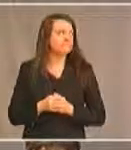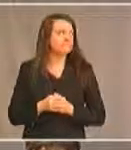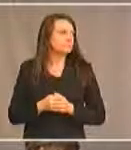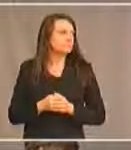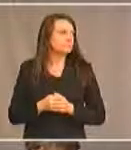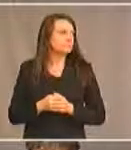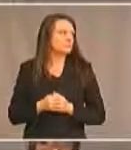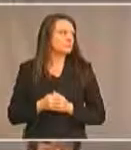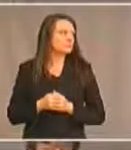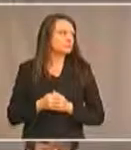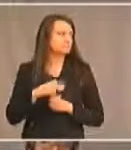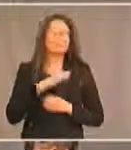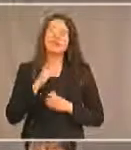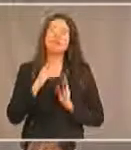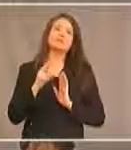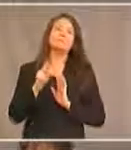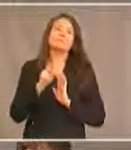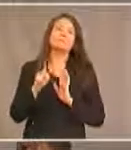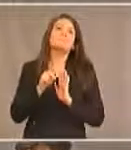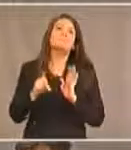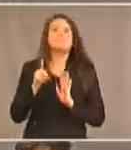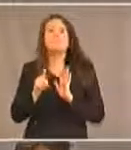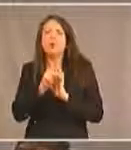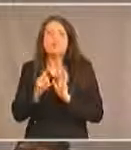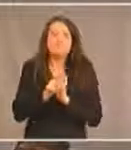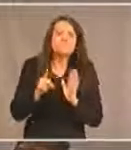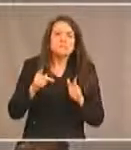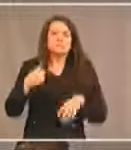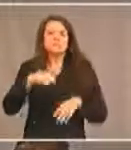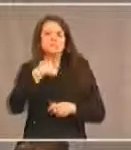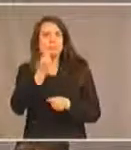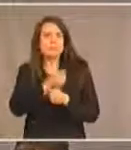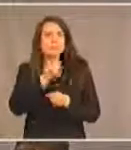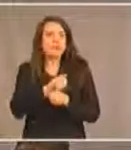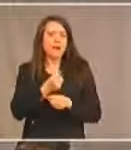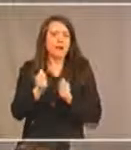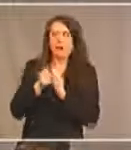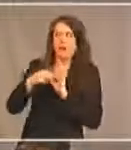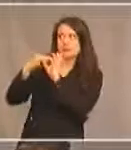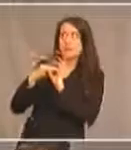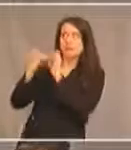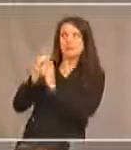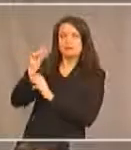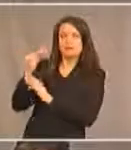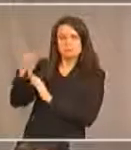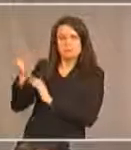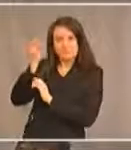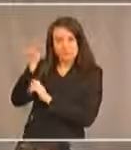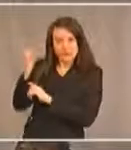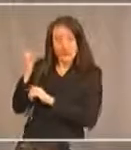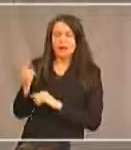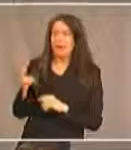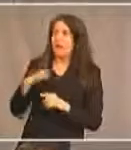politiques avec lesquelles nous travaillons, en fait, avec le gouvernement fédéral, on trouve